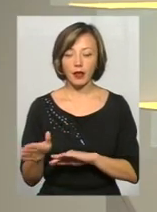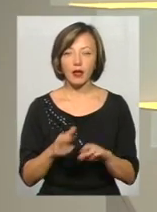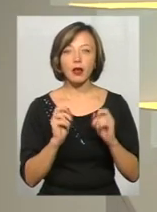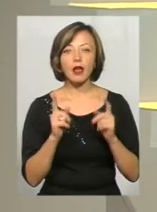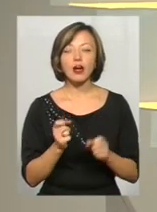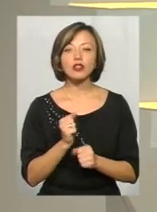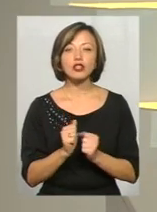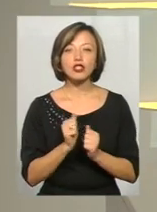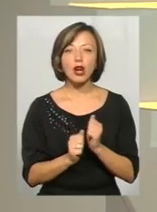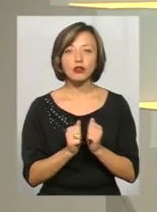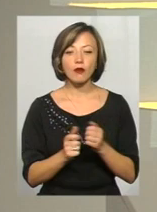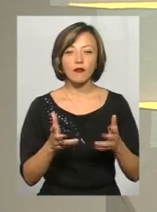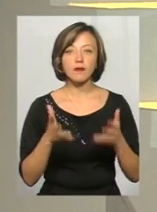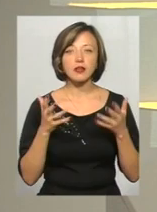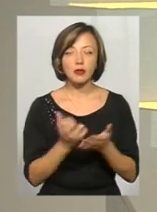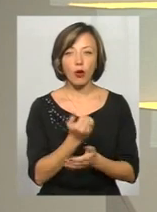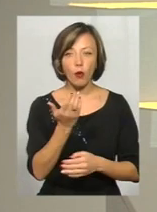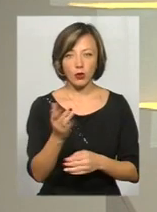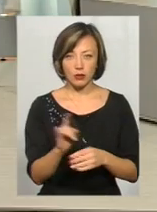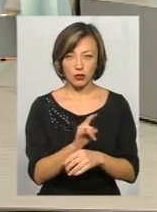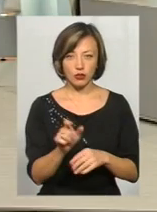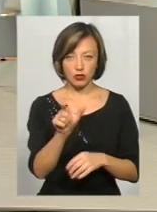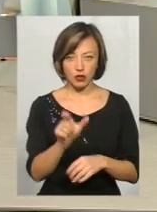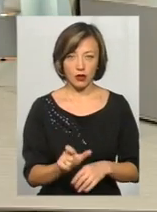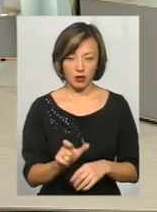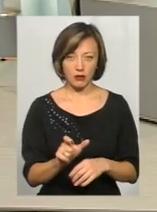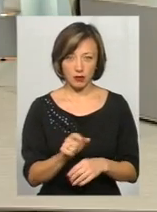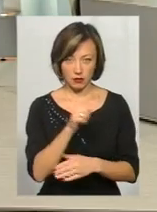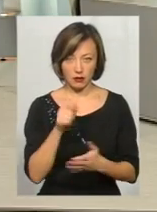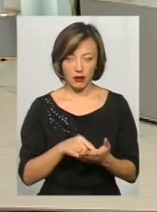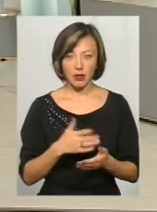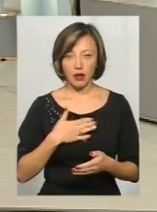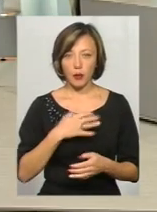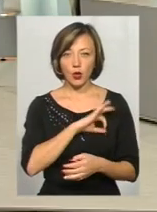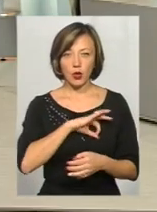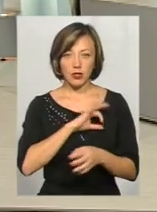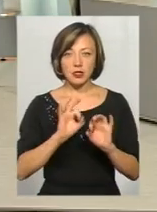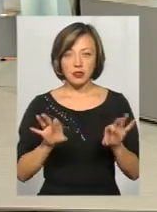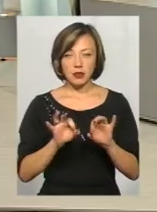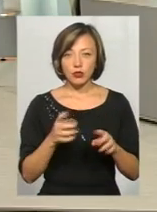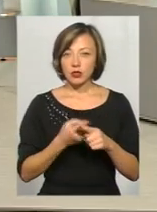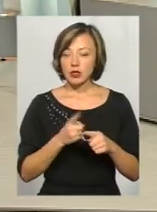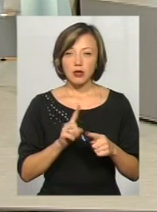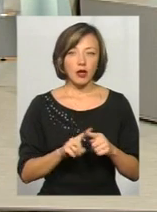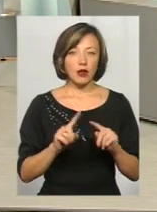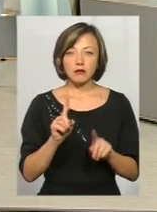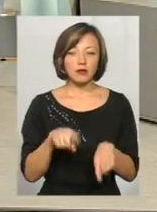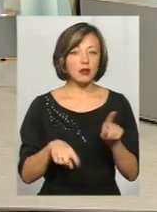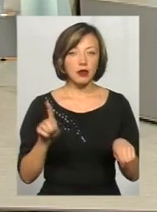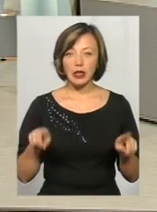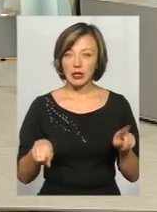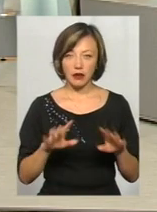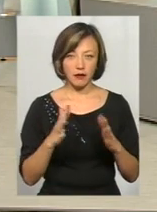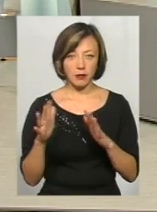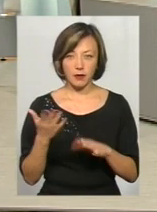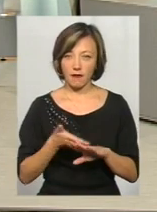встановлюються все ж таки особи шахраїв? Ну, от нам юрист тільки що в коментарі сказав, що це одиничні випадки